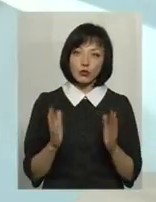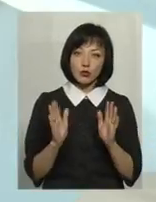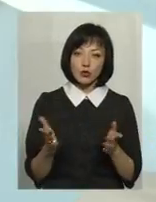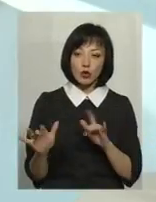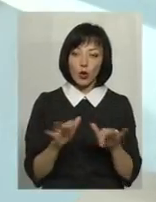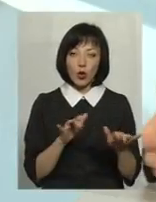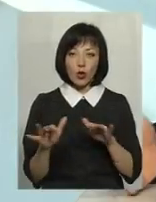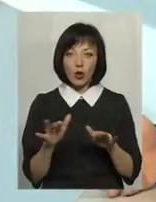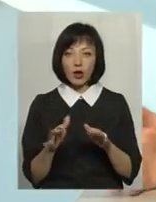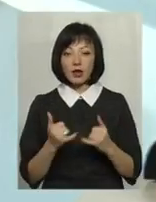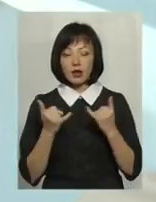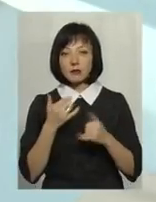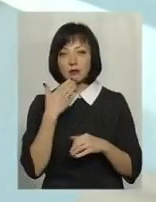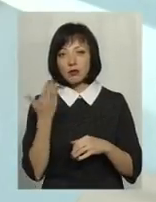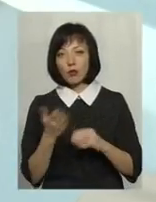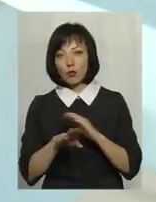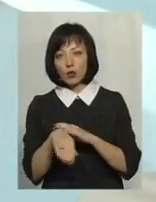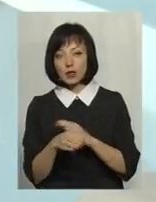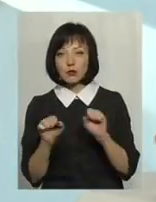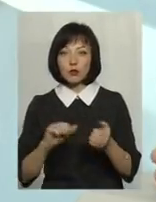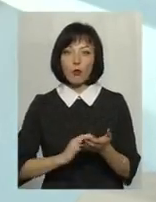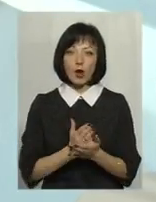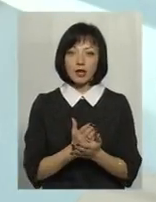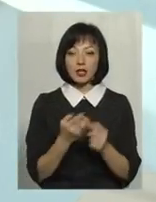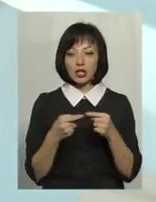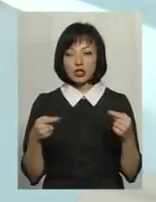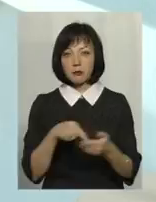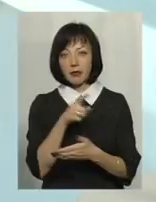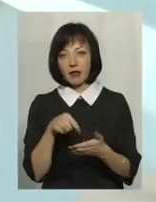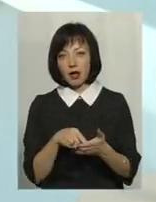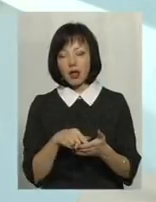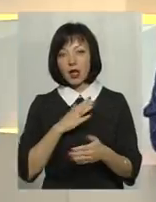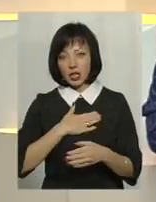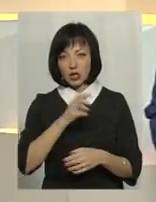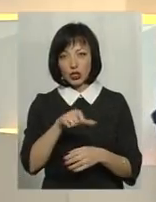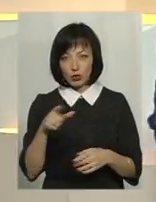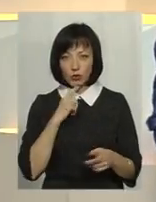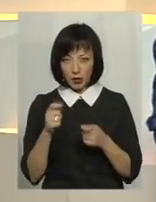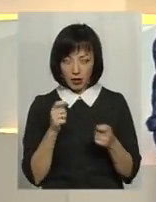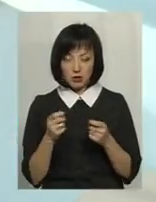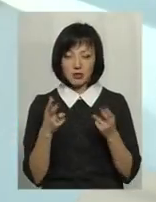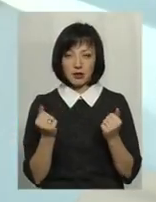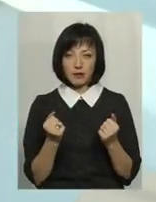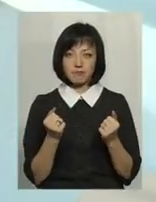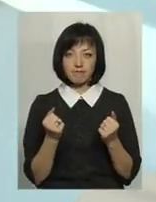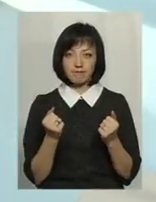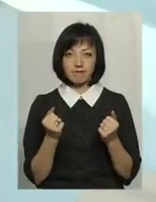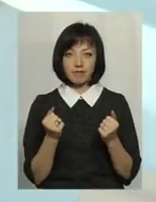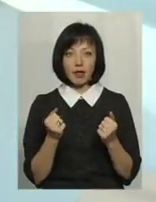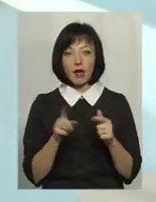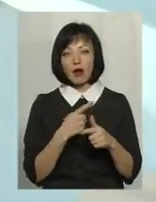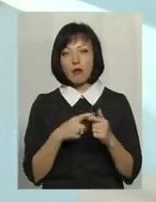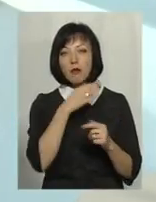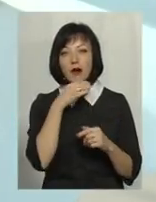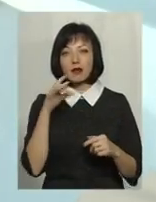якісь кроки раді популізму, а може це політика, а може це якісь інші питання. Тобто, наші люди дуже обережні? Дуже обережні. Або